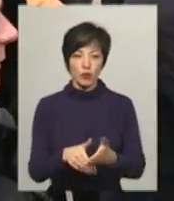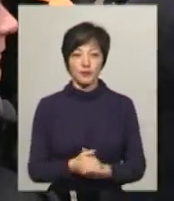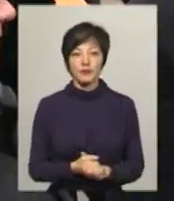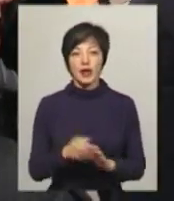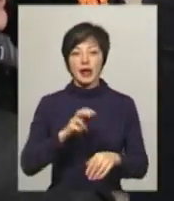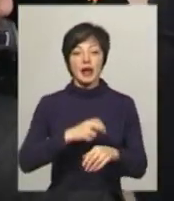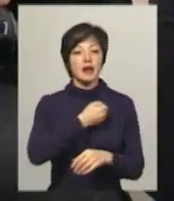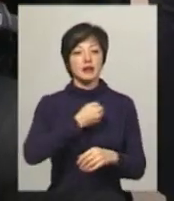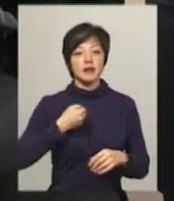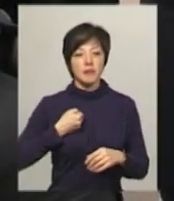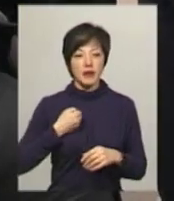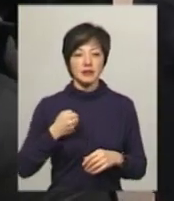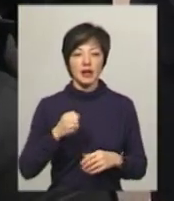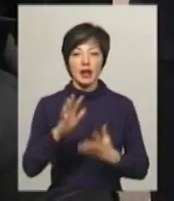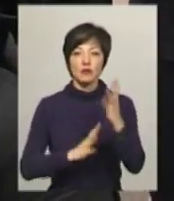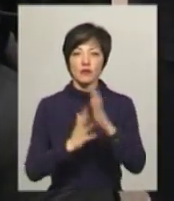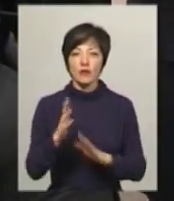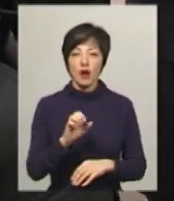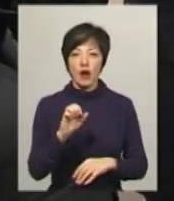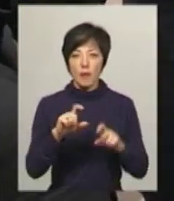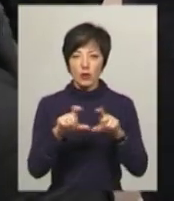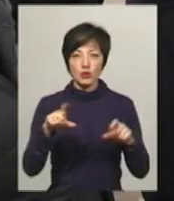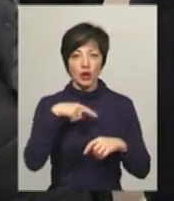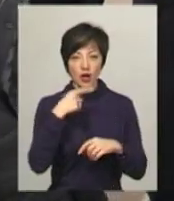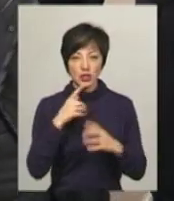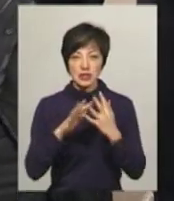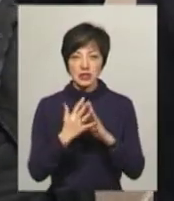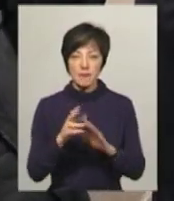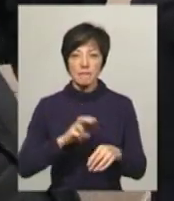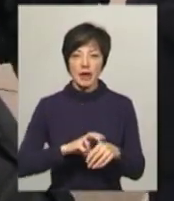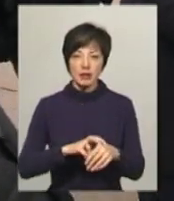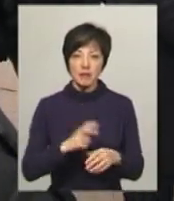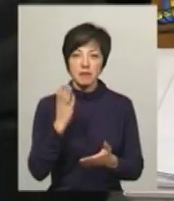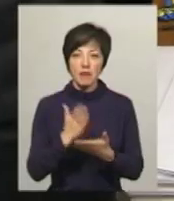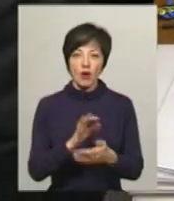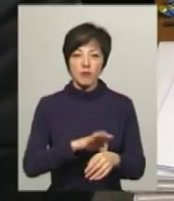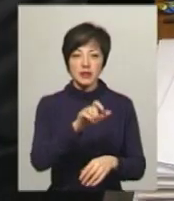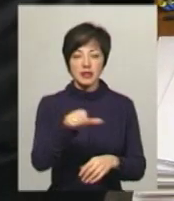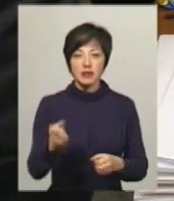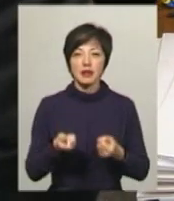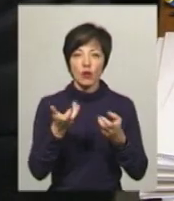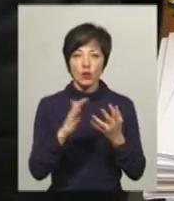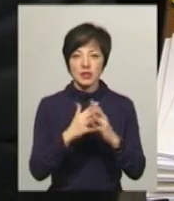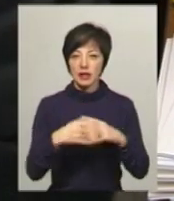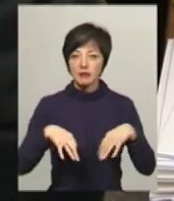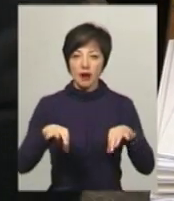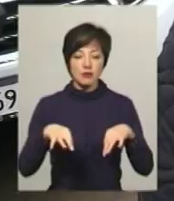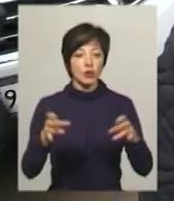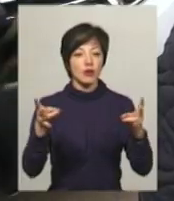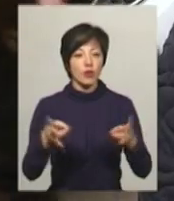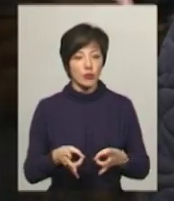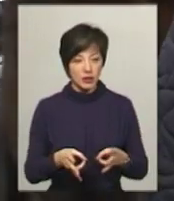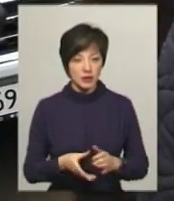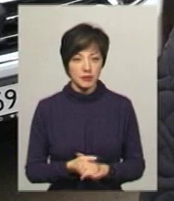Лікар-терапевт Лісово-Гринівецької амбулаторії Раїса Макутра каже, сільським медикам, які мають пацієнтів у кількох селах, транспорт необхідний.